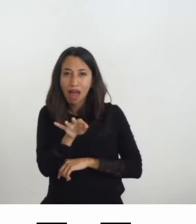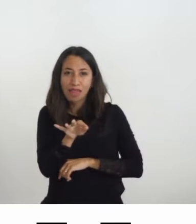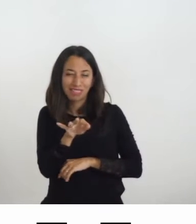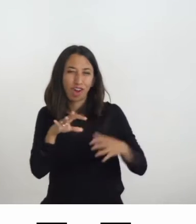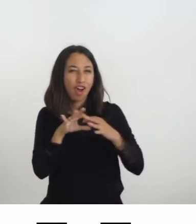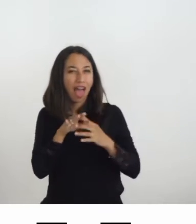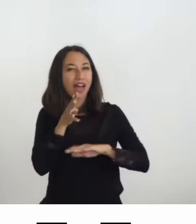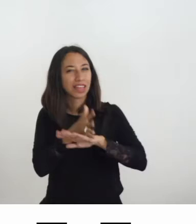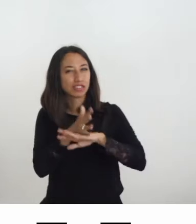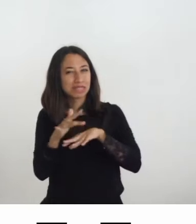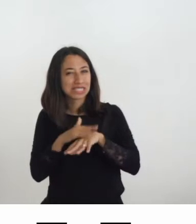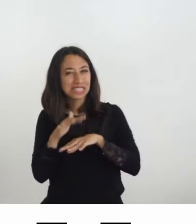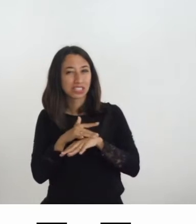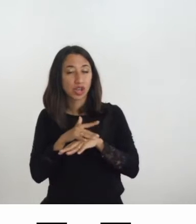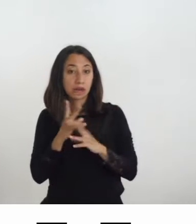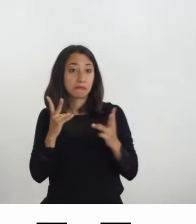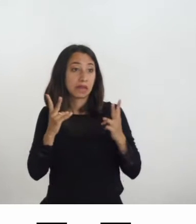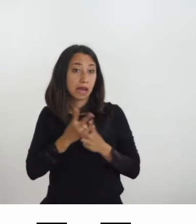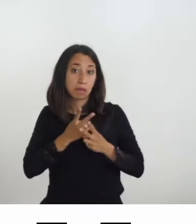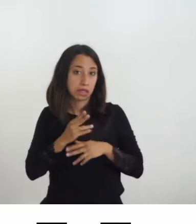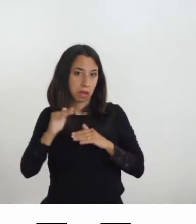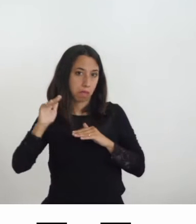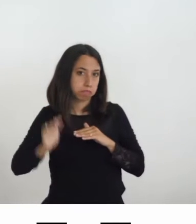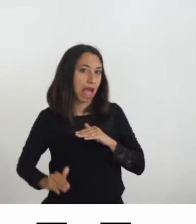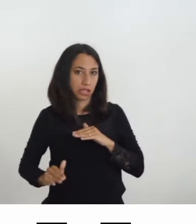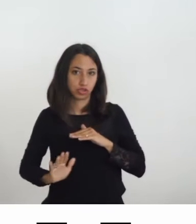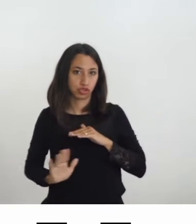'accessibilità sensoriale che sono molto basse.